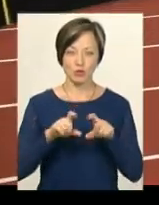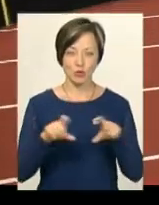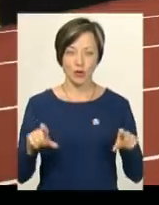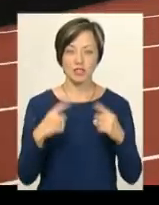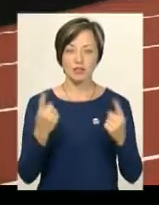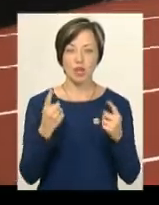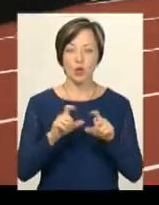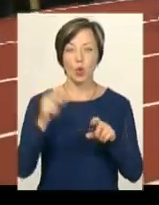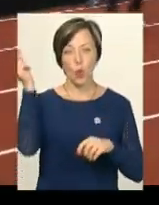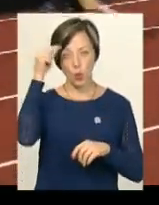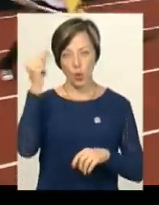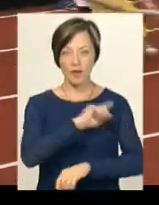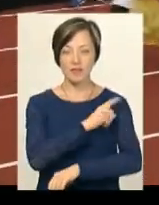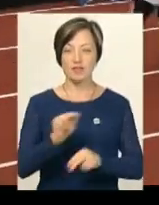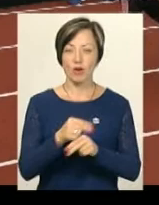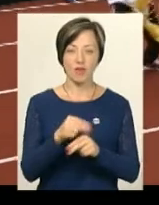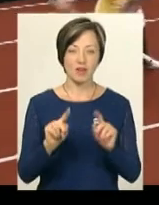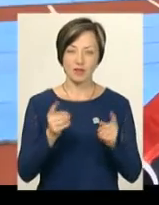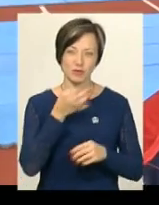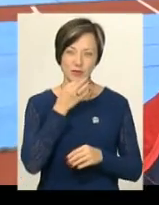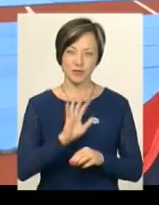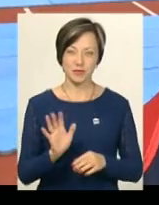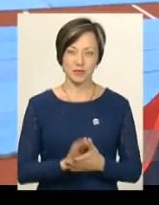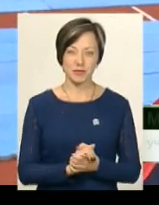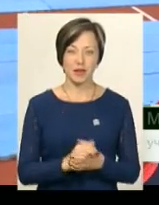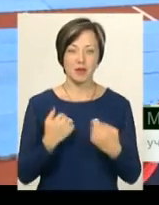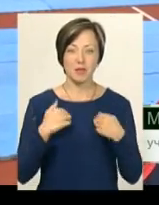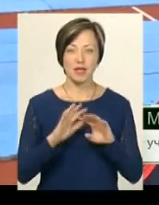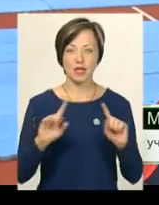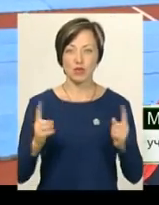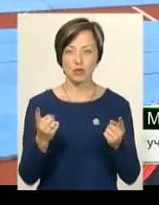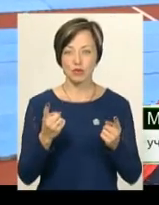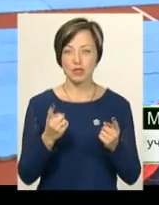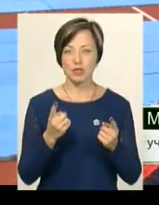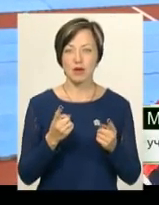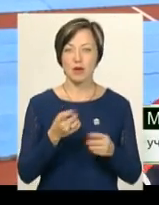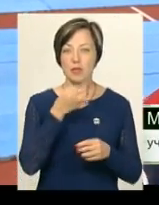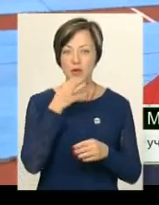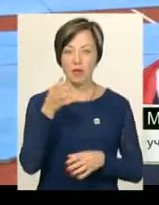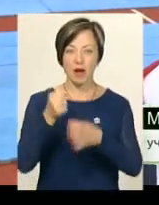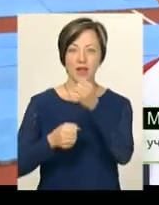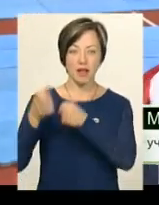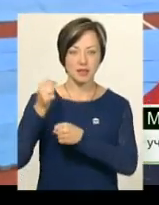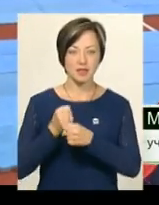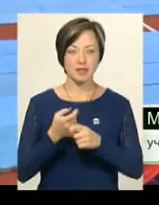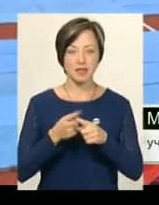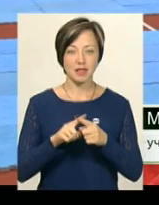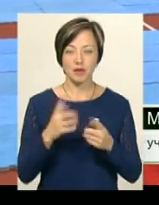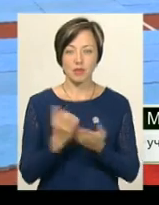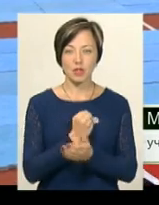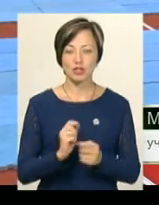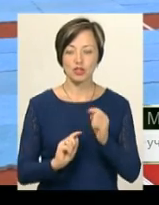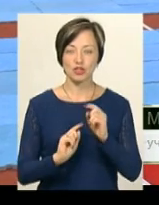звичайні уроки фізвиховання школяр, каже, не надто любить. Мені не дуже подобається на канаті лазити, в мене не дуже так і виходить через